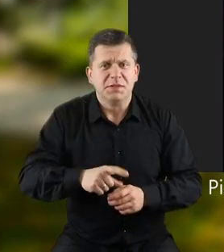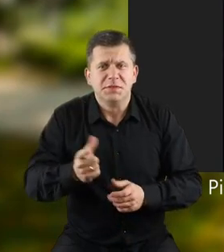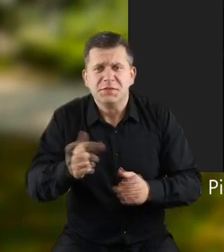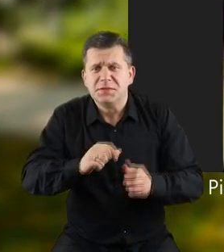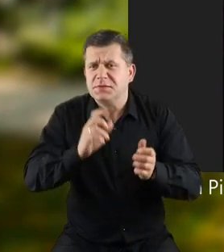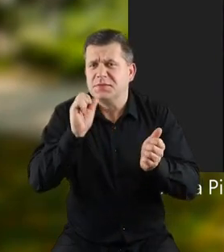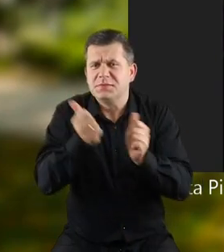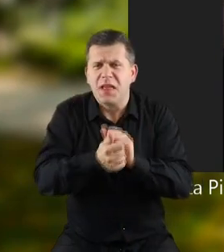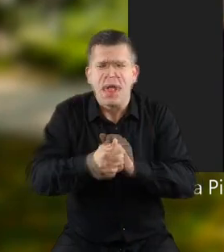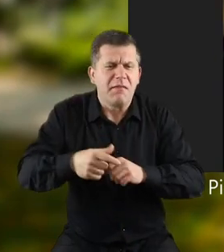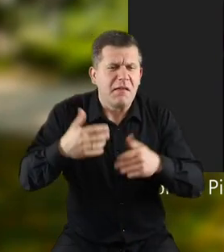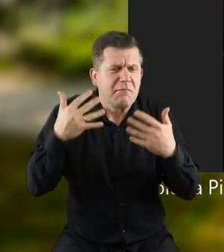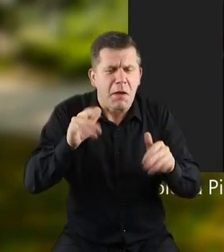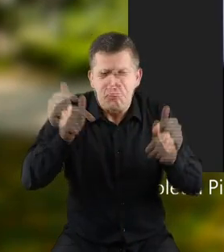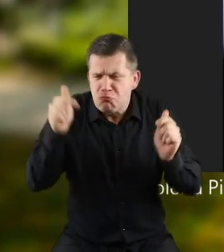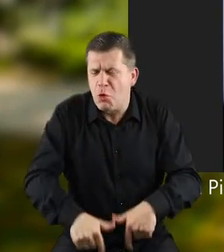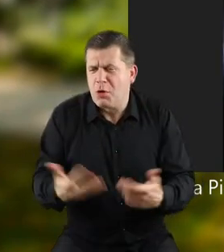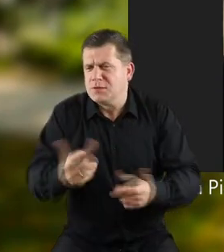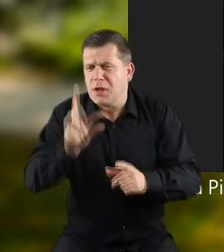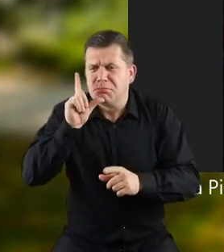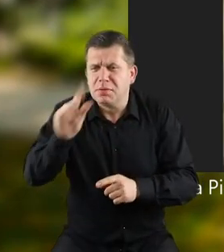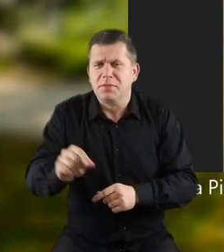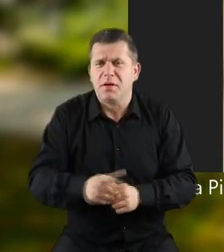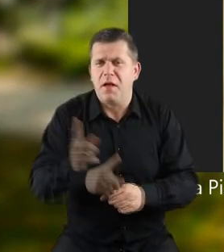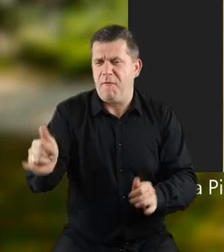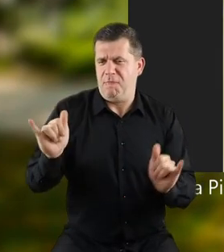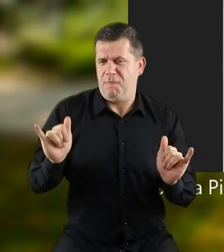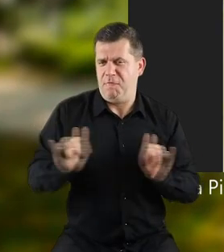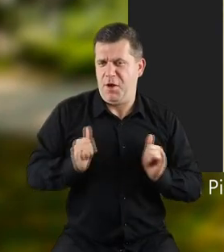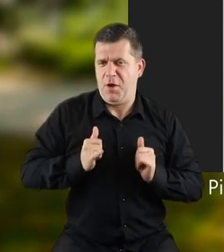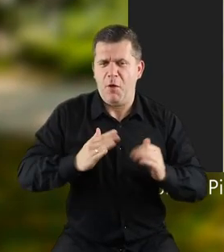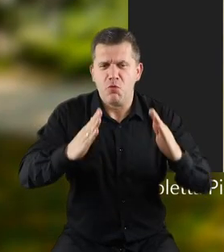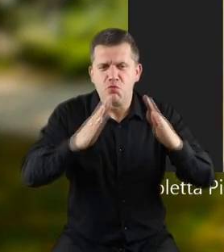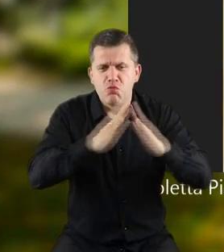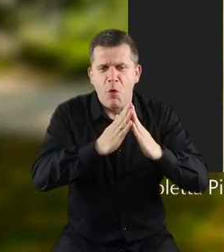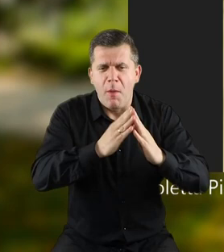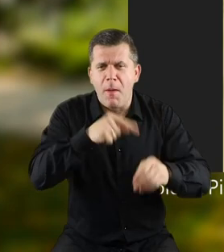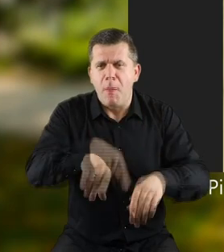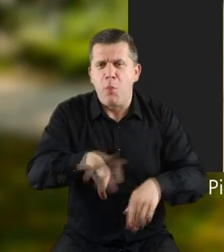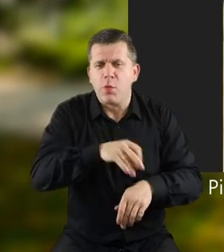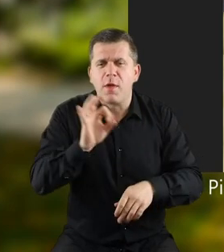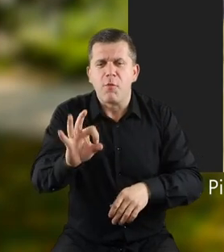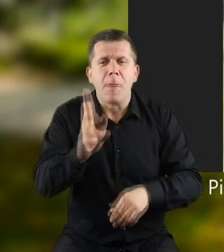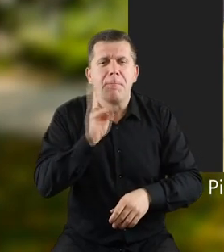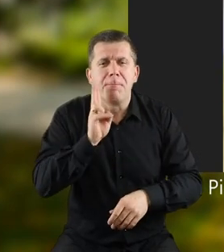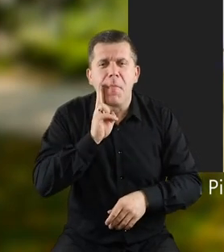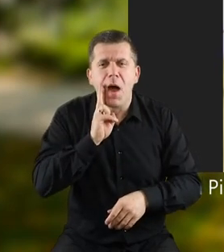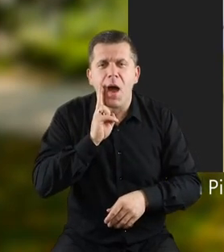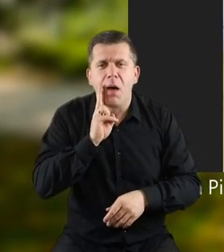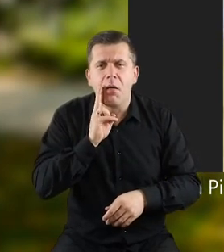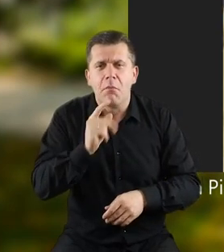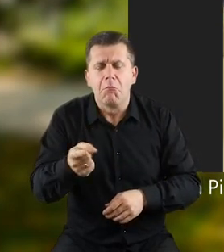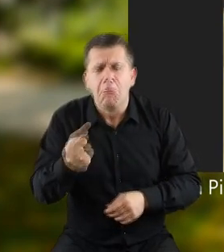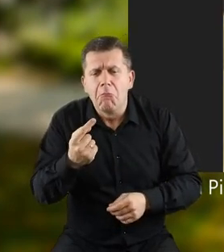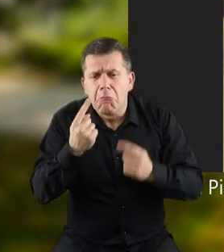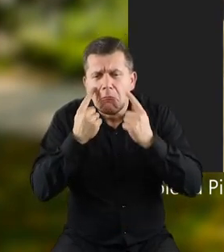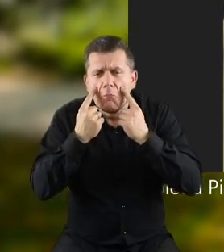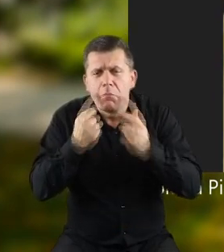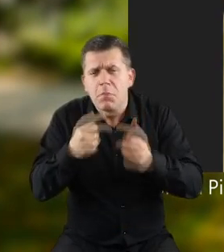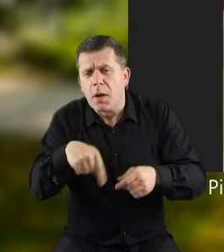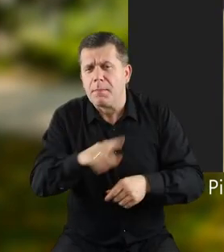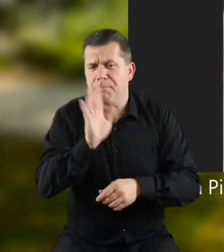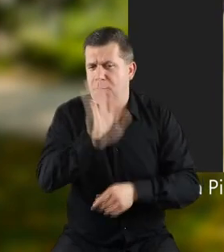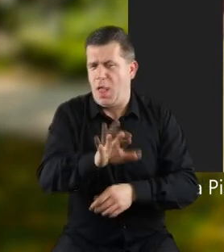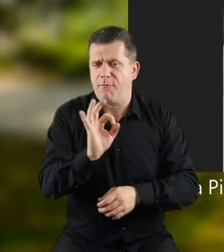cały, zwiedzić wreszcie muszę. Jego wygodna psia budka, gdzie u swojej mamusi, uf, uf,